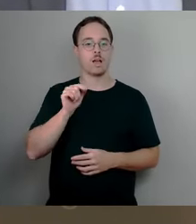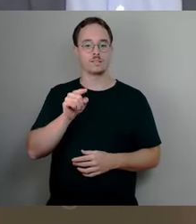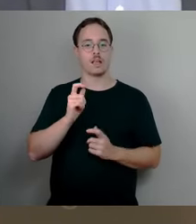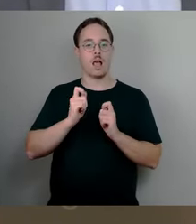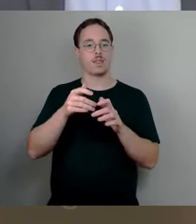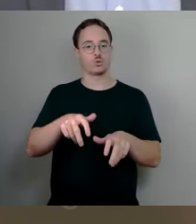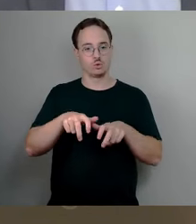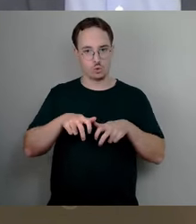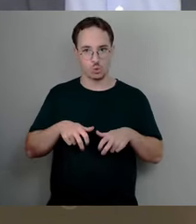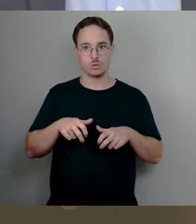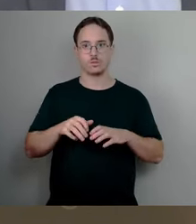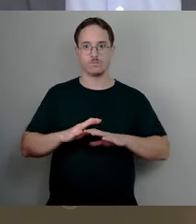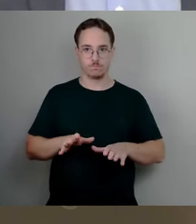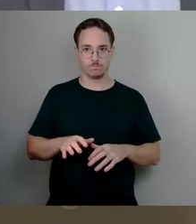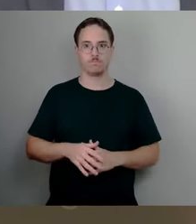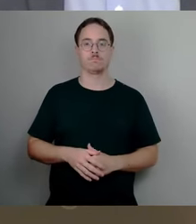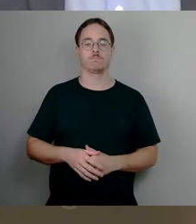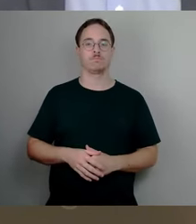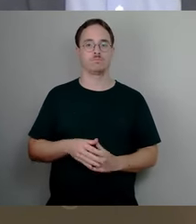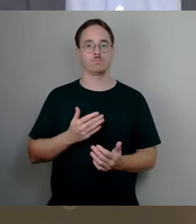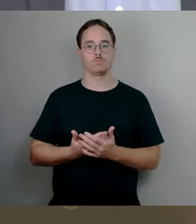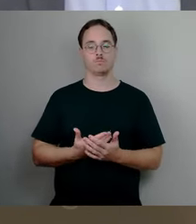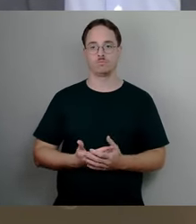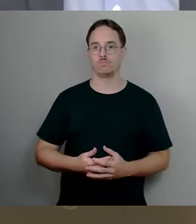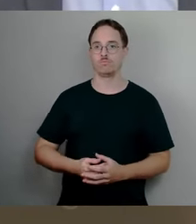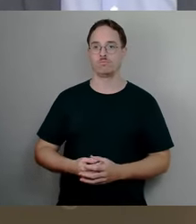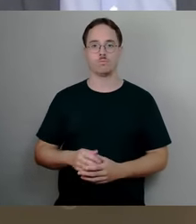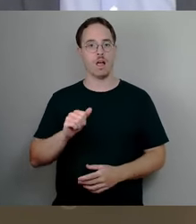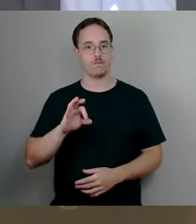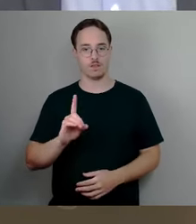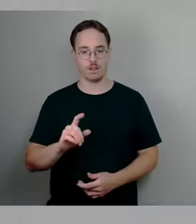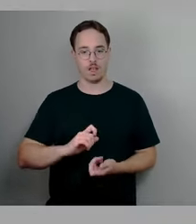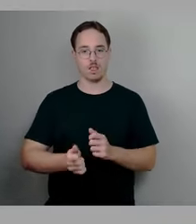Änderungsantrag AfD. Wer hier zustimmen kann, bitte ich um das Stimmzeichen.